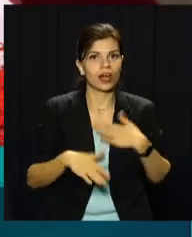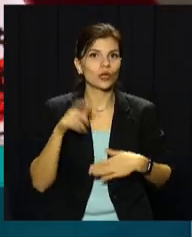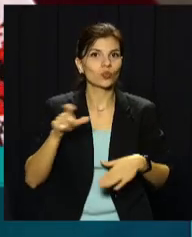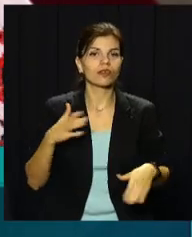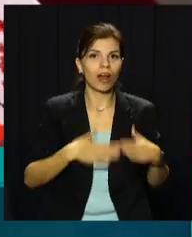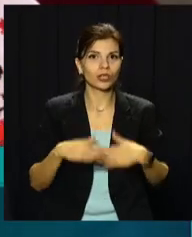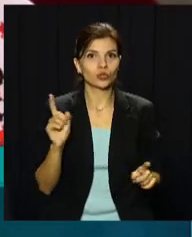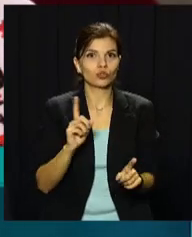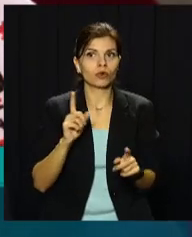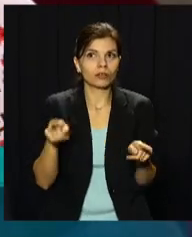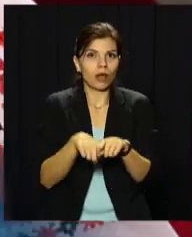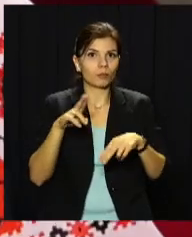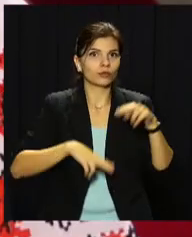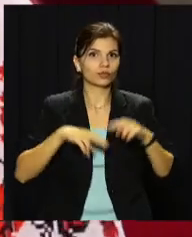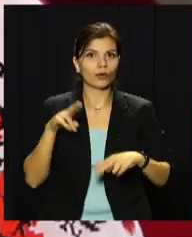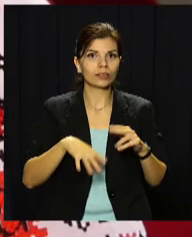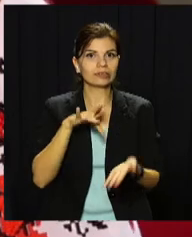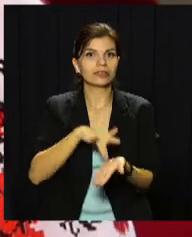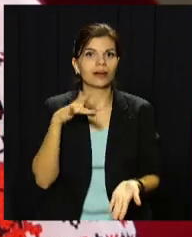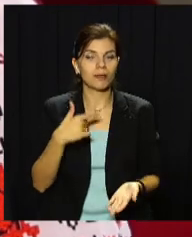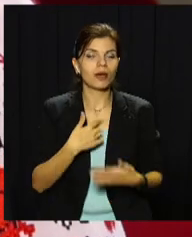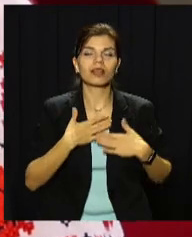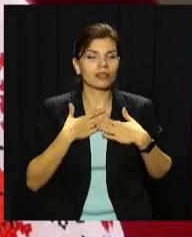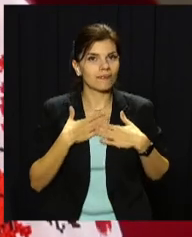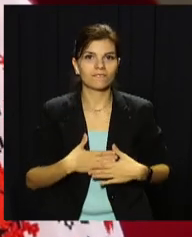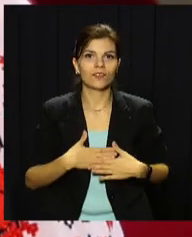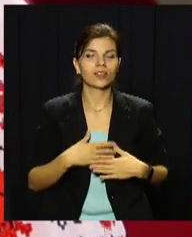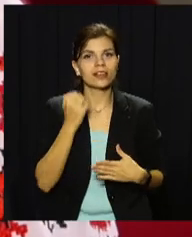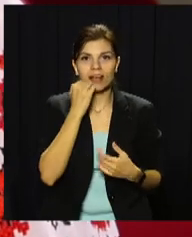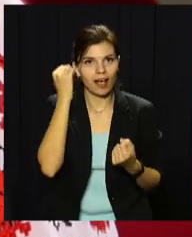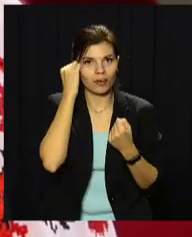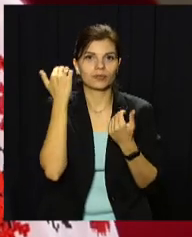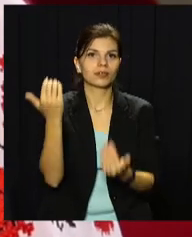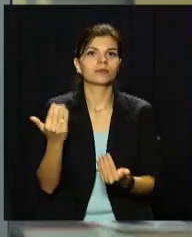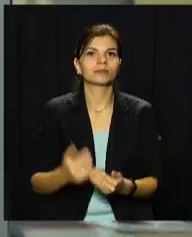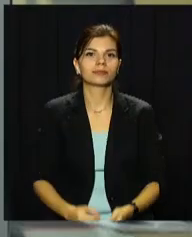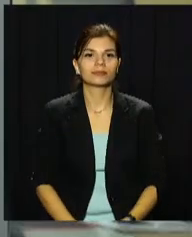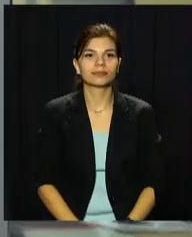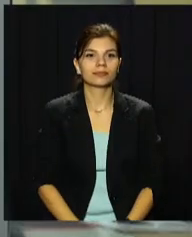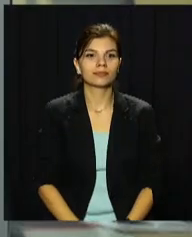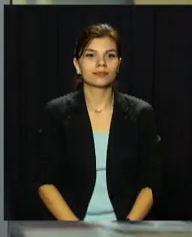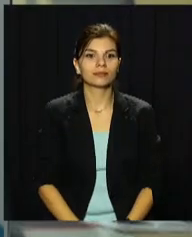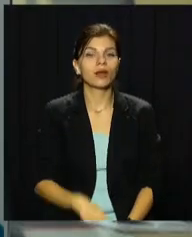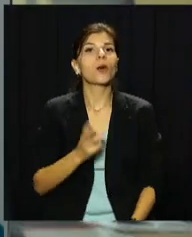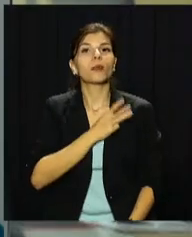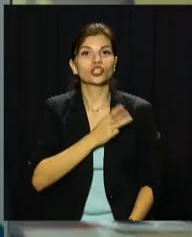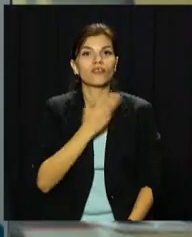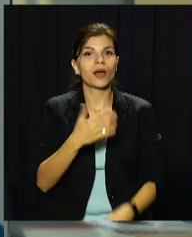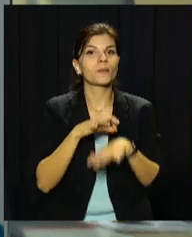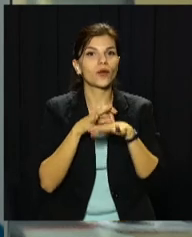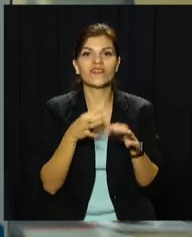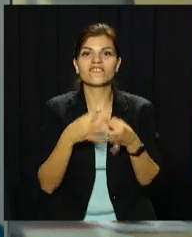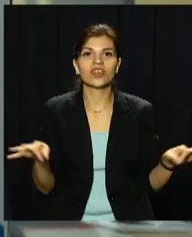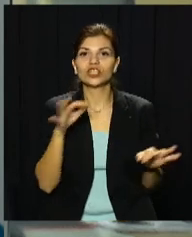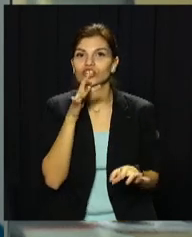всі раді, що построїли такий центр. Ми задоволені. Дякуємо їм. Бажаємо вам проводити